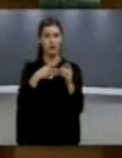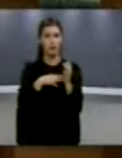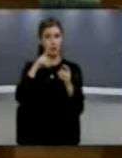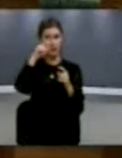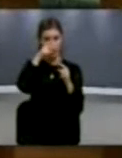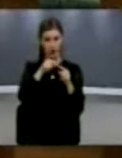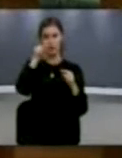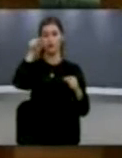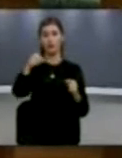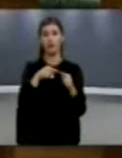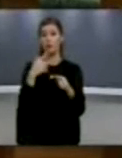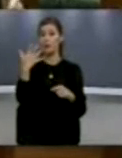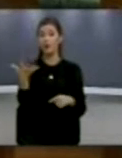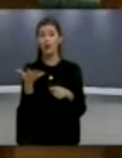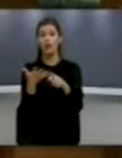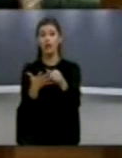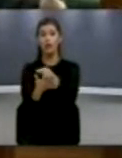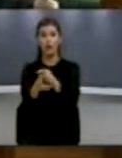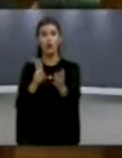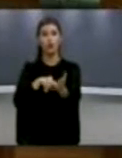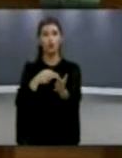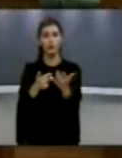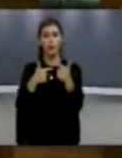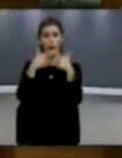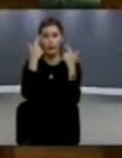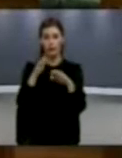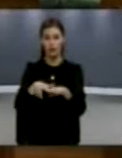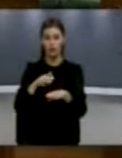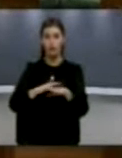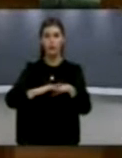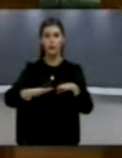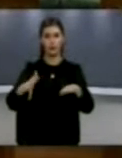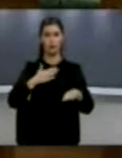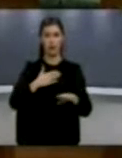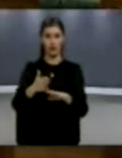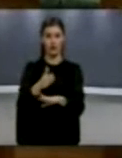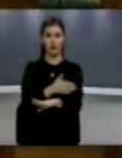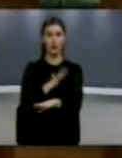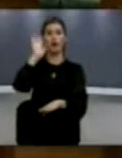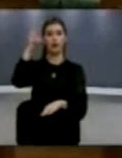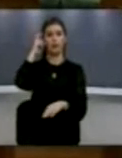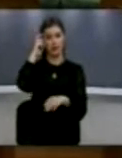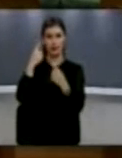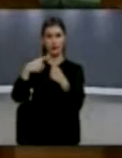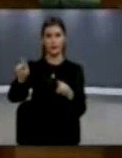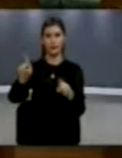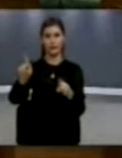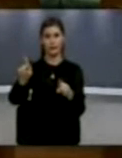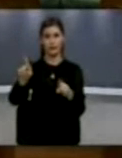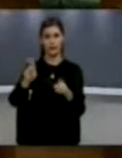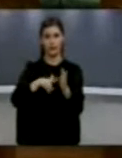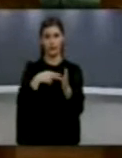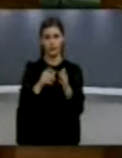këta 5 kilometrat, me qëras dalohët në gjyra më e qelet e asfaltit në anën ton, në dryshe prej asfaltit në anën e malë i të zi.